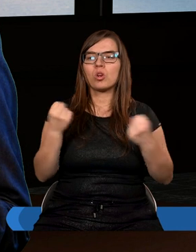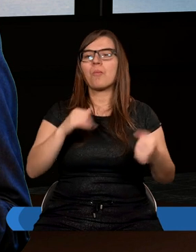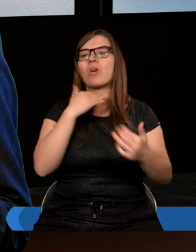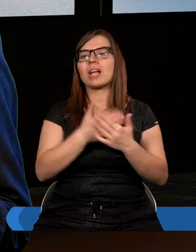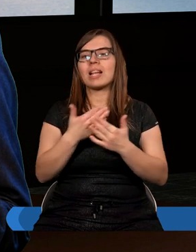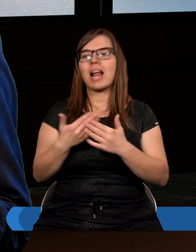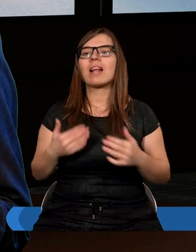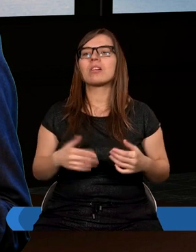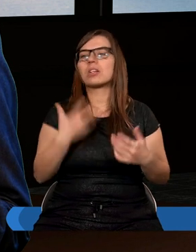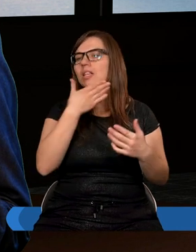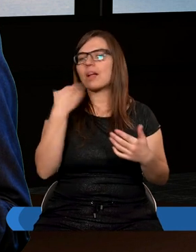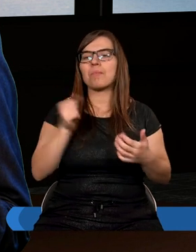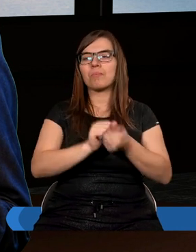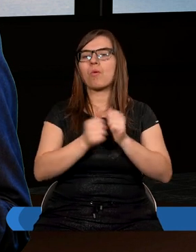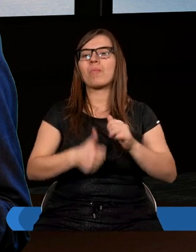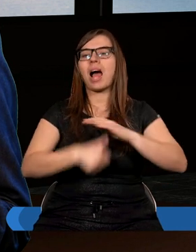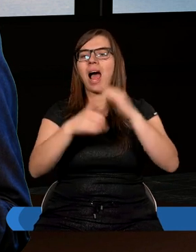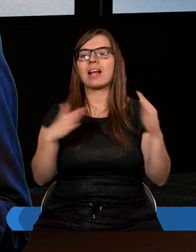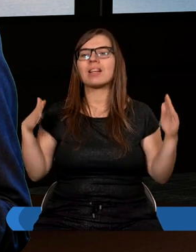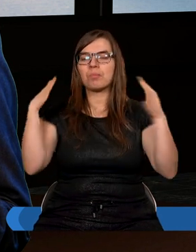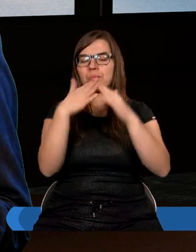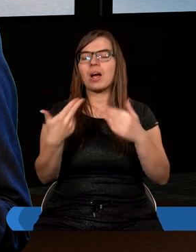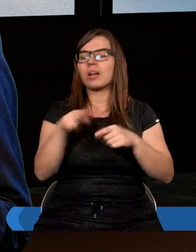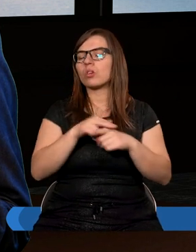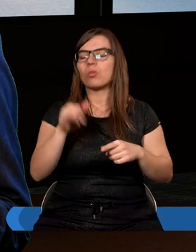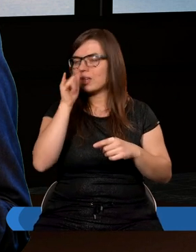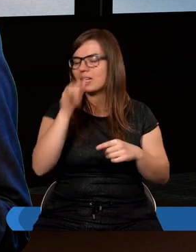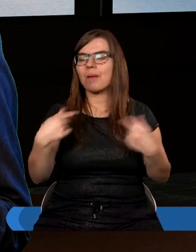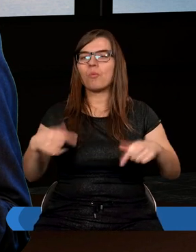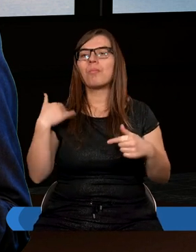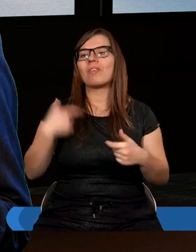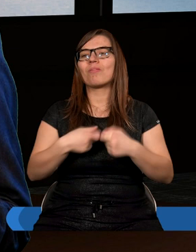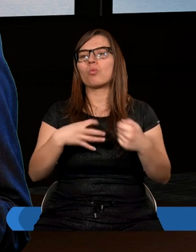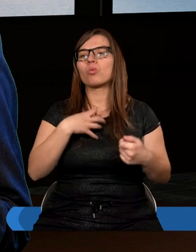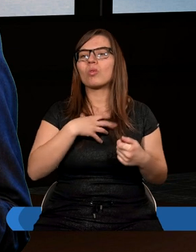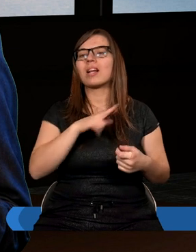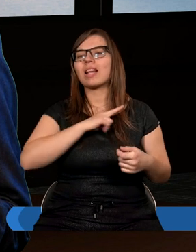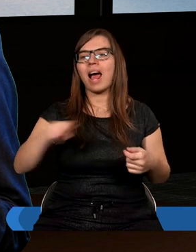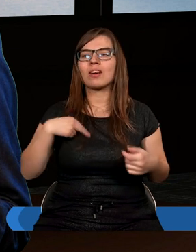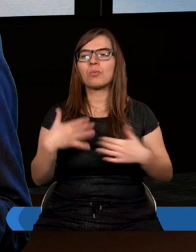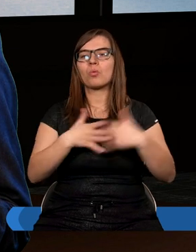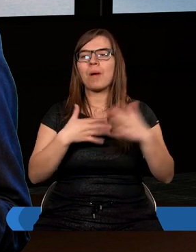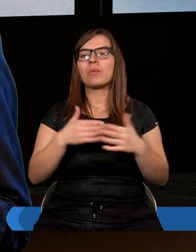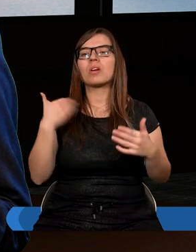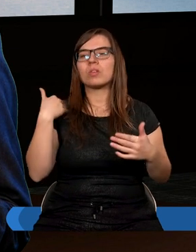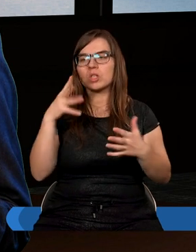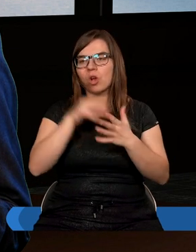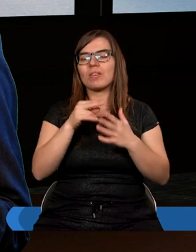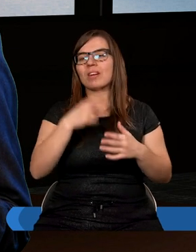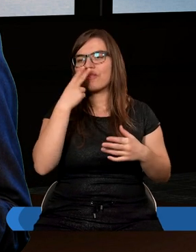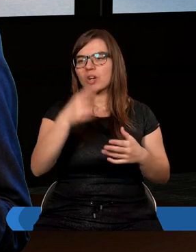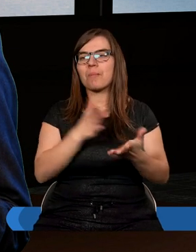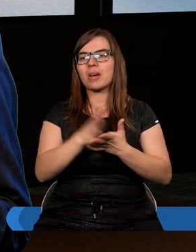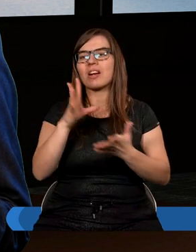wyznania. Nie mamy bowiem arcykapłana, który by nie mógł współczuć ze słabościami naszymi, lecz doświadczonego we